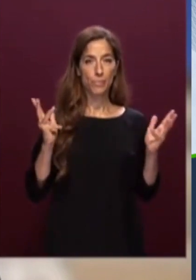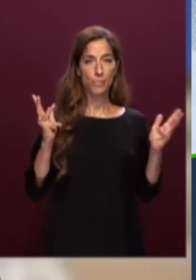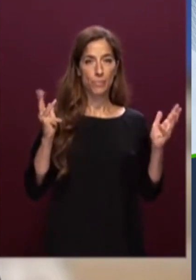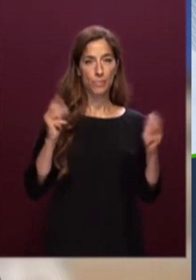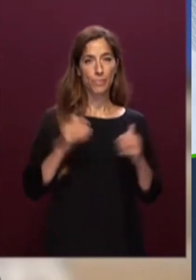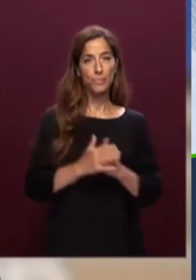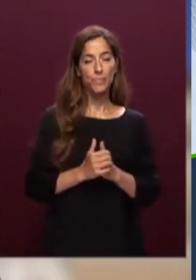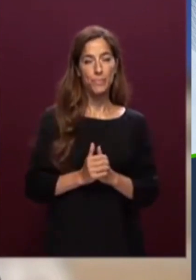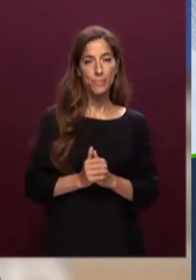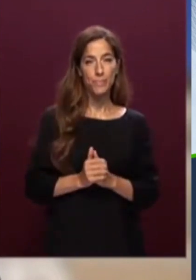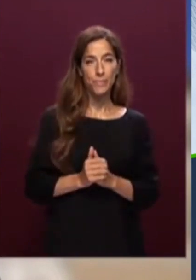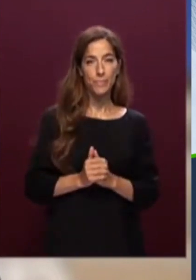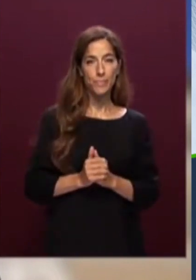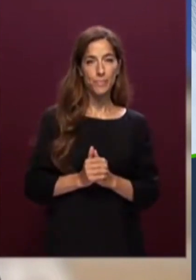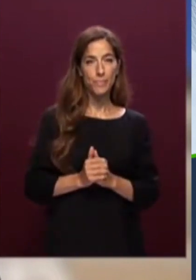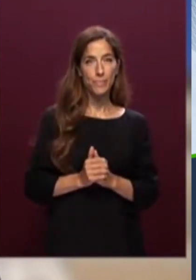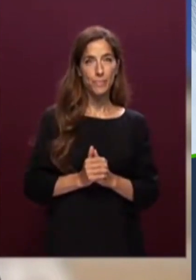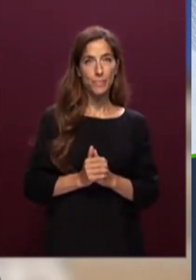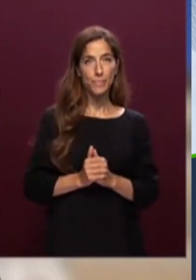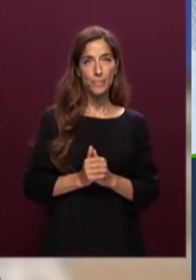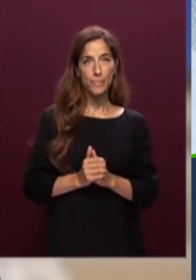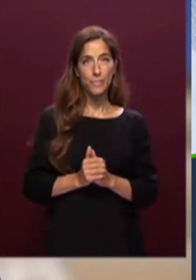Applausi Applausi